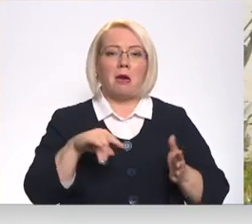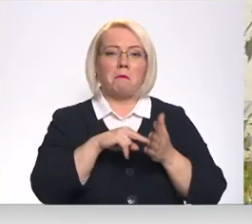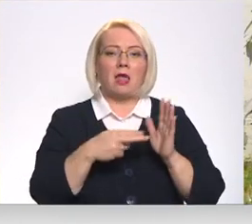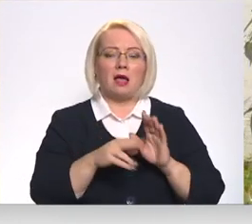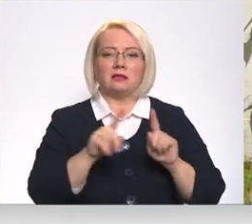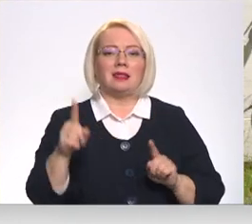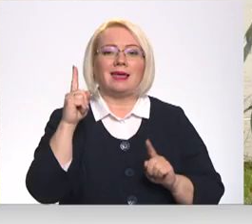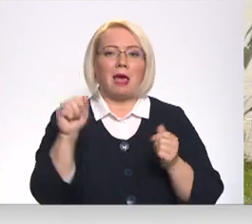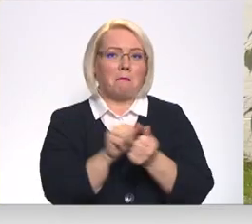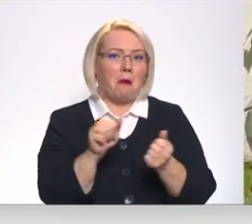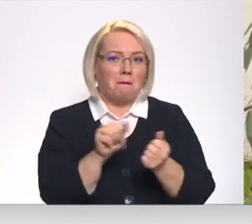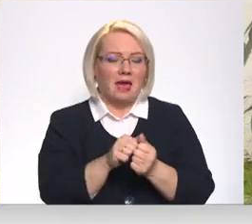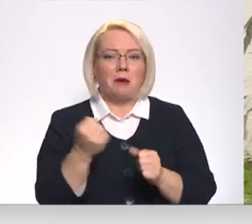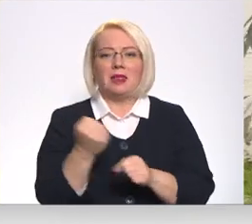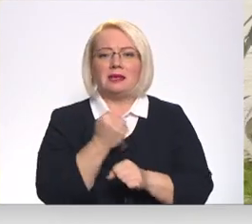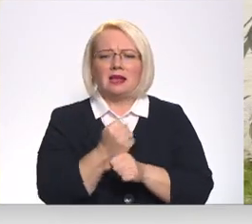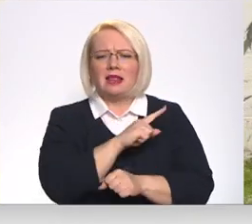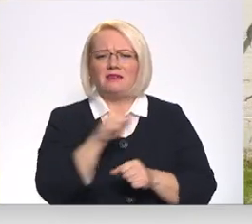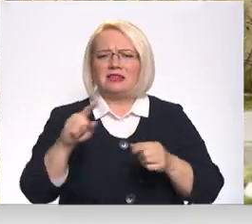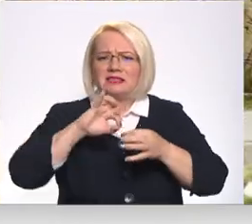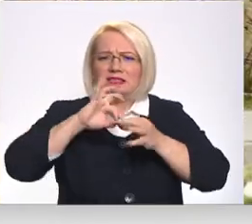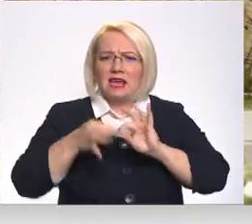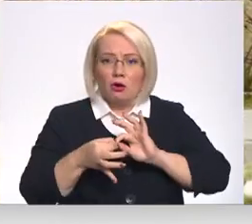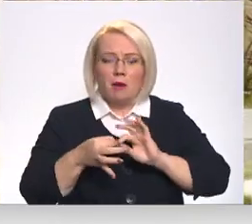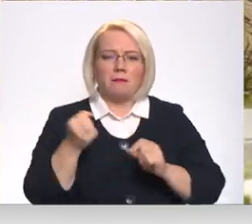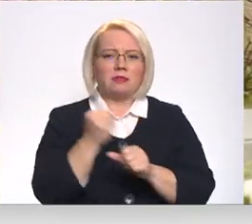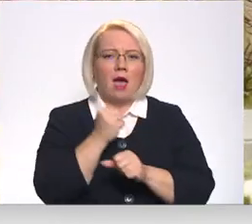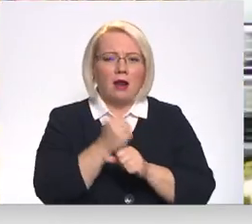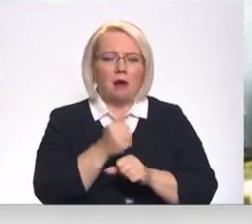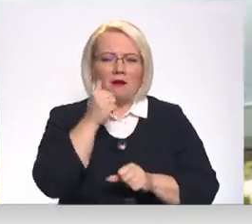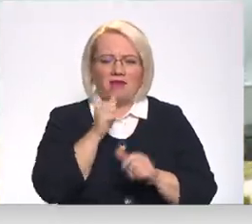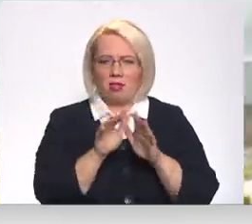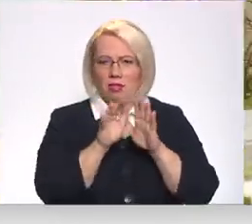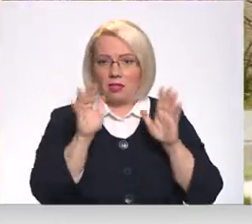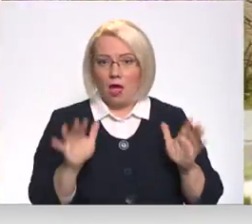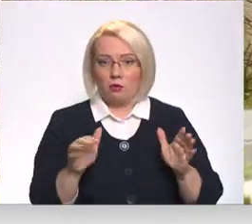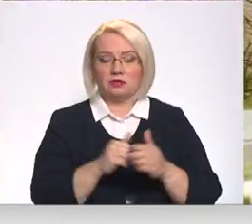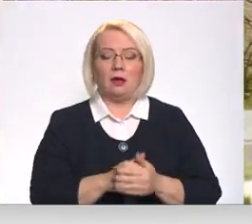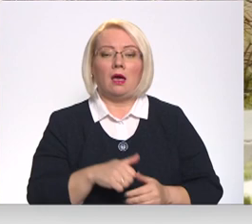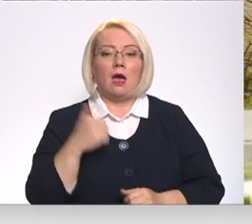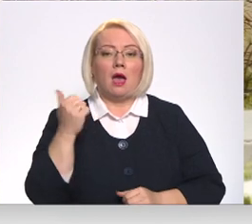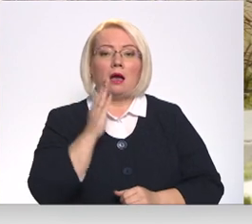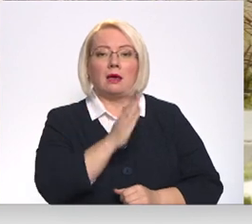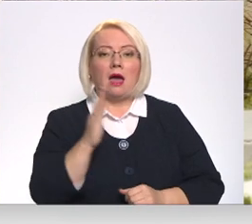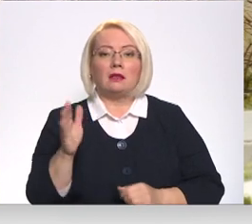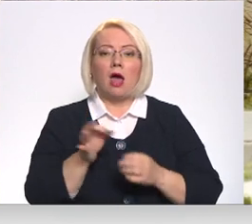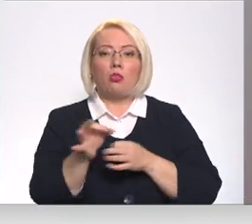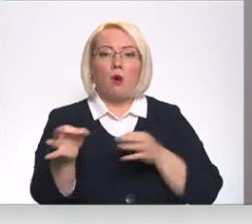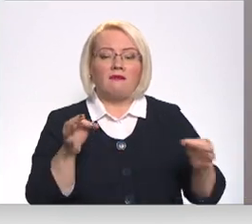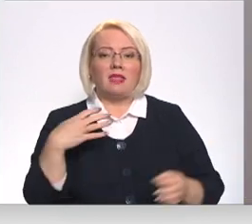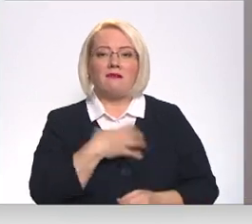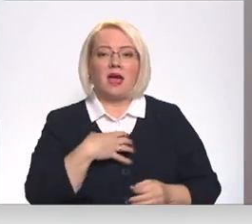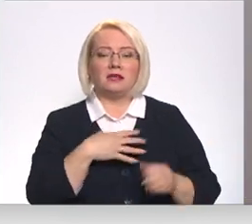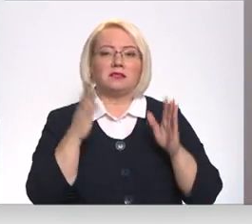tikai uz papīra, bet izstrādāts līdz vissīkākajai neancei, darāmā ir daudz. Katrā nodā vajadzētu būt cilvēkam, kas